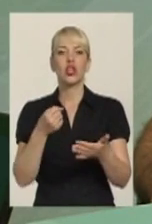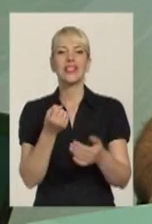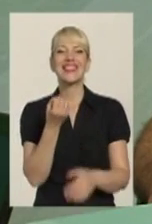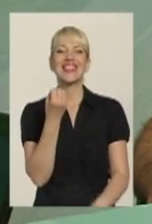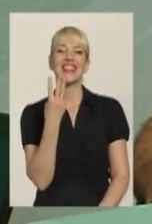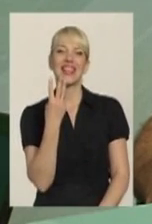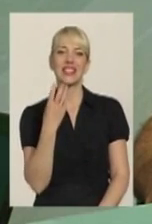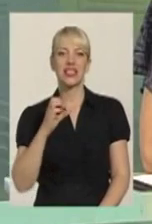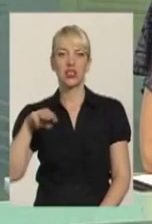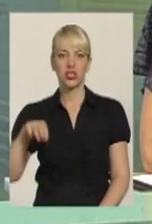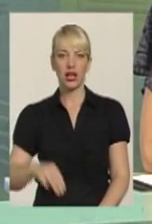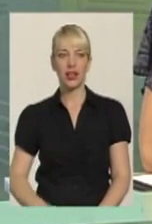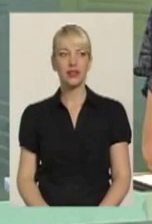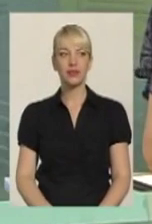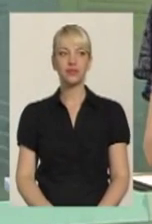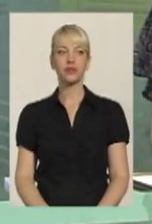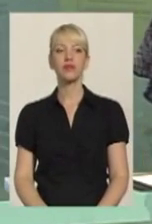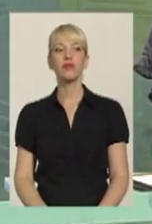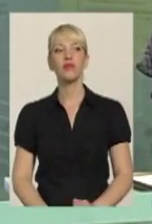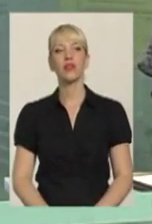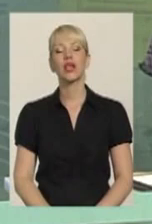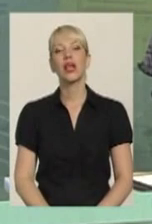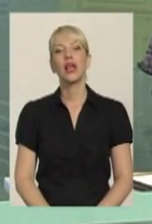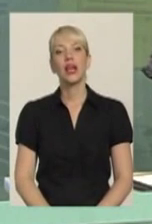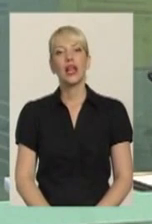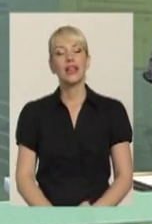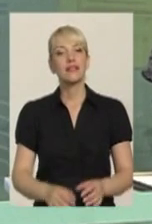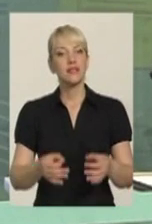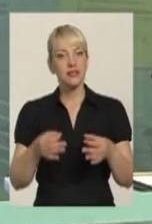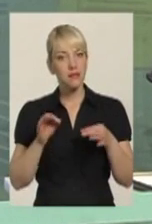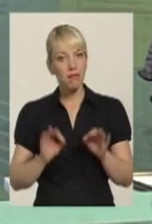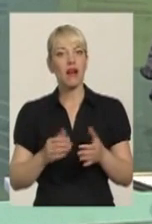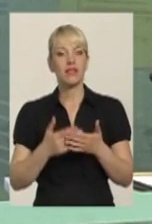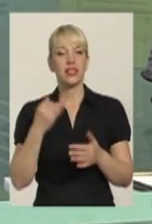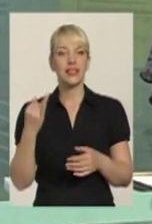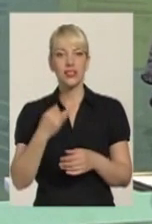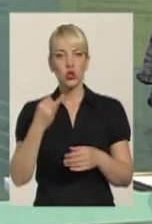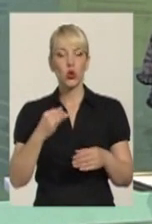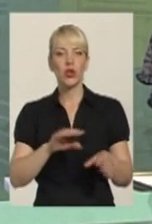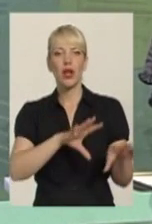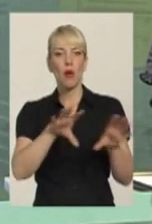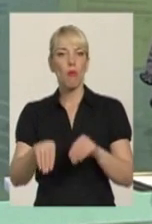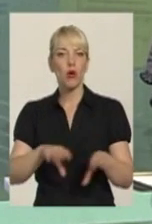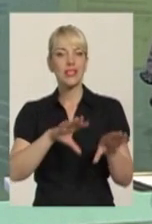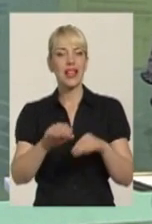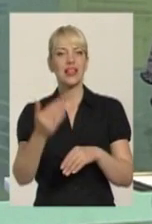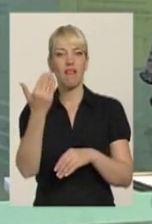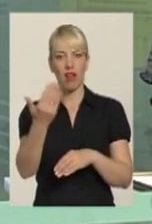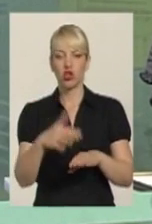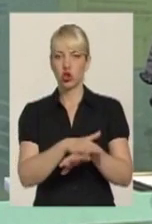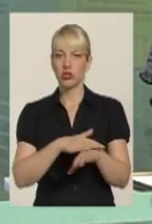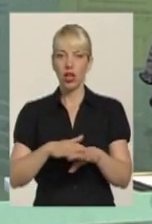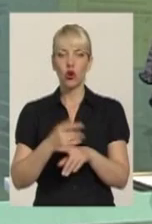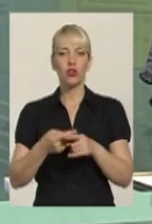Власне, справді, історія поселення вашого народу тут дуже давня. А якщо говорити